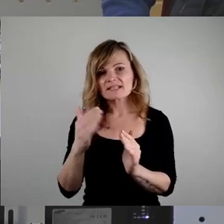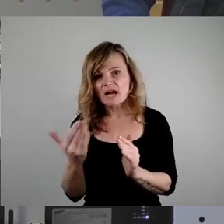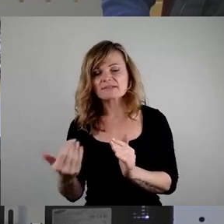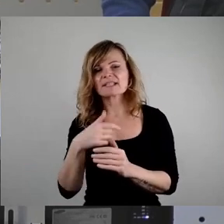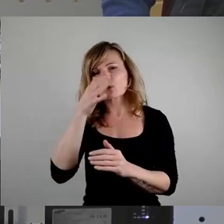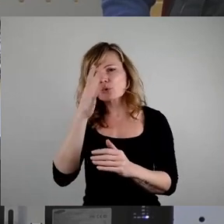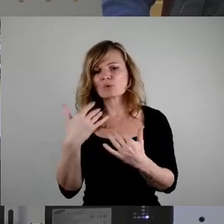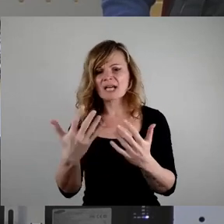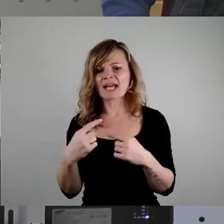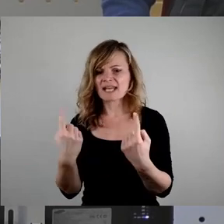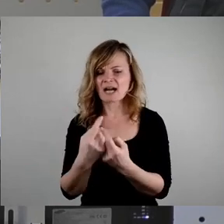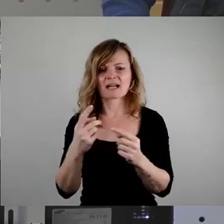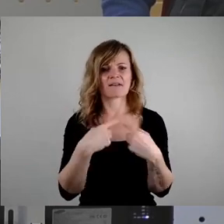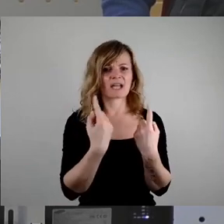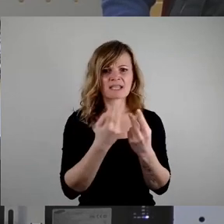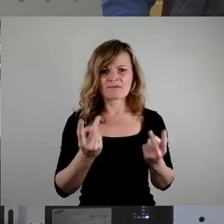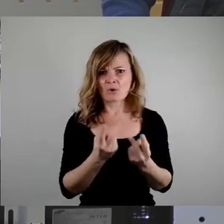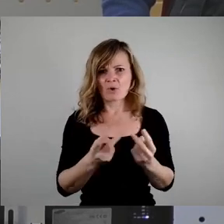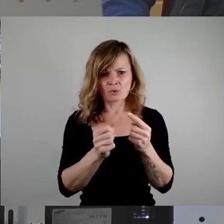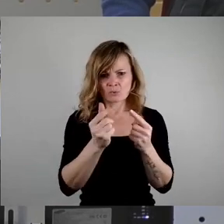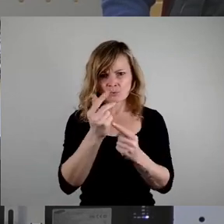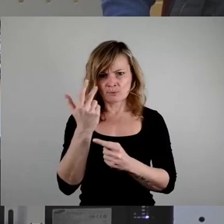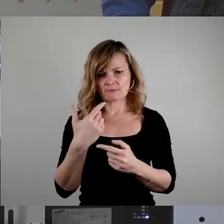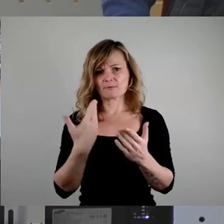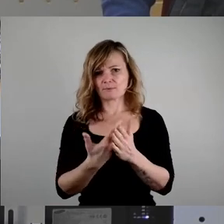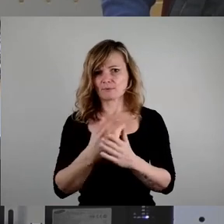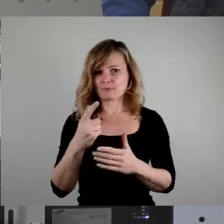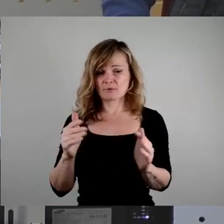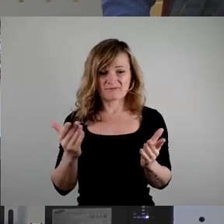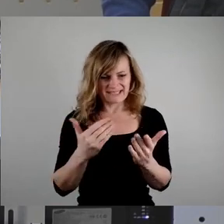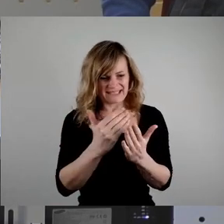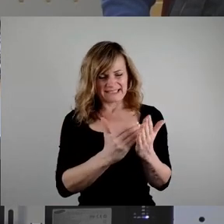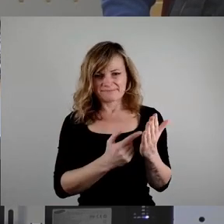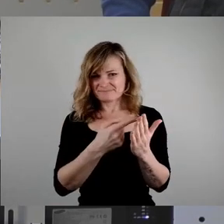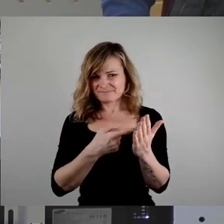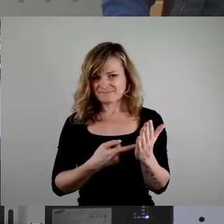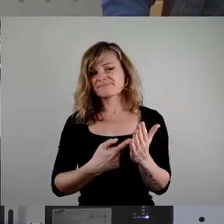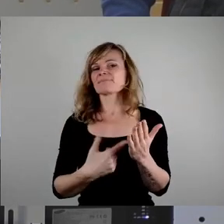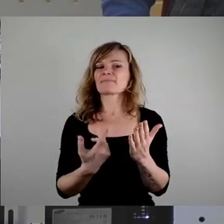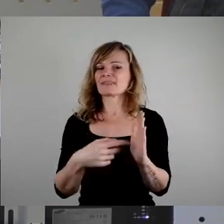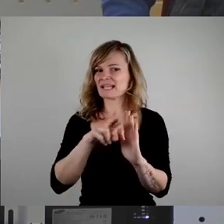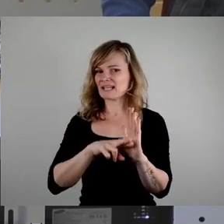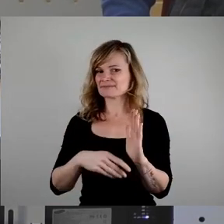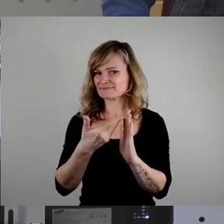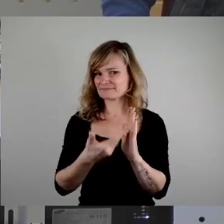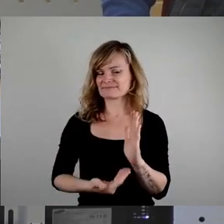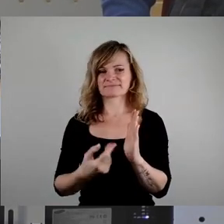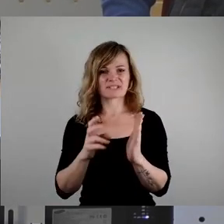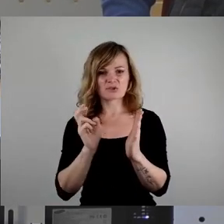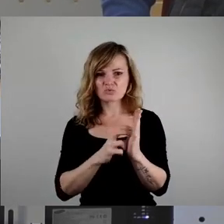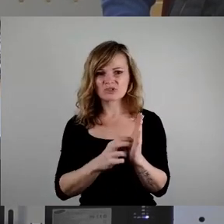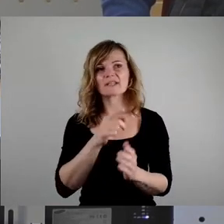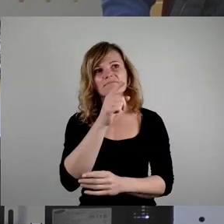Grünanlage, Vereinsförderung und so weiter. Und um diese zu eng gefassten, originären Zuständigkeiten zu umgehen,